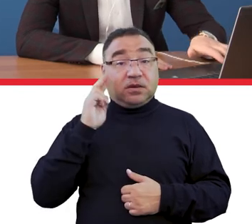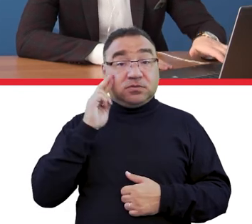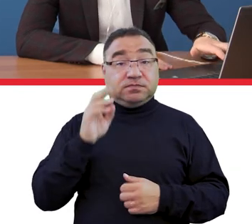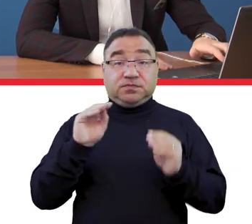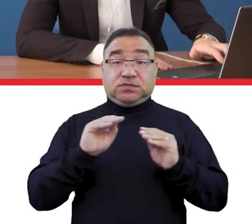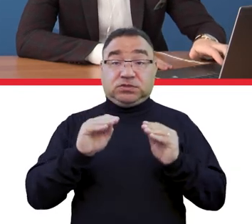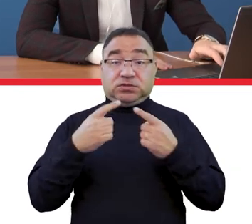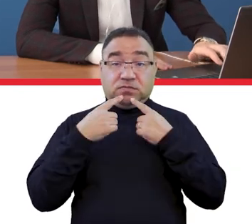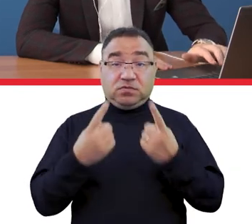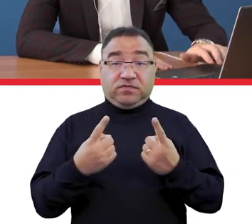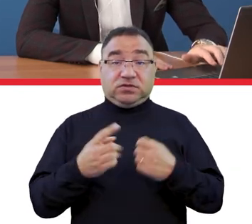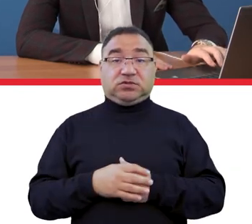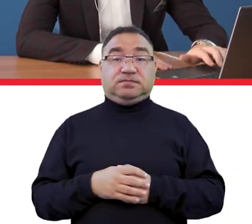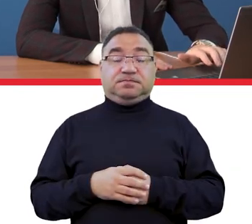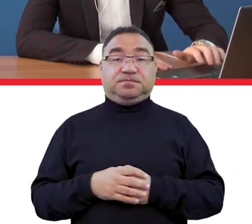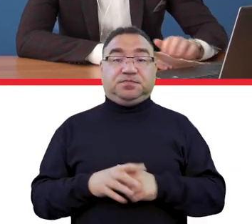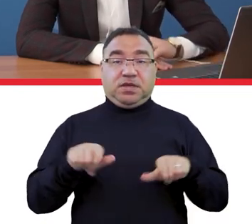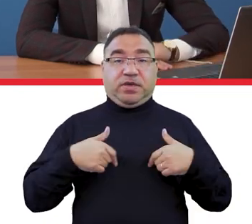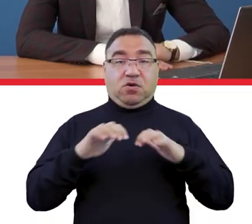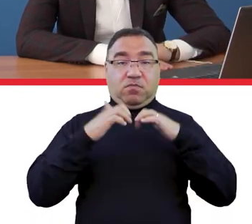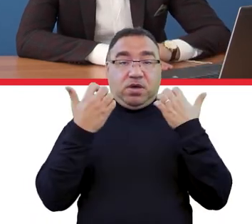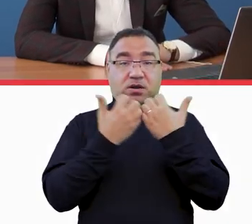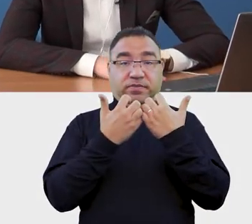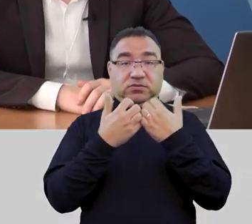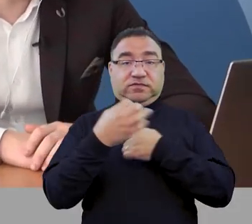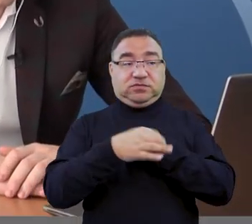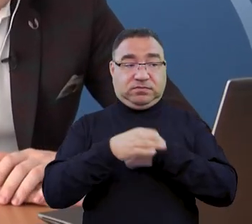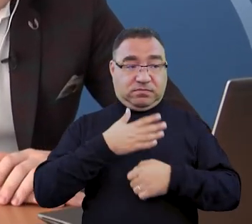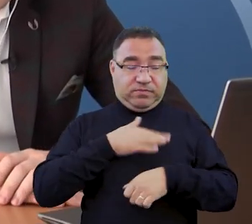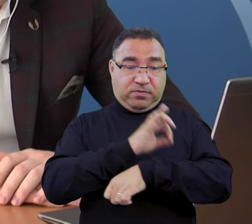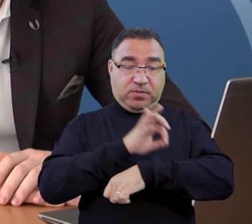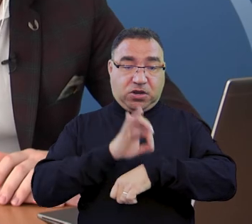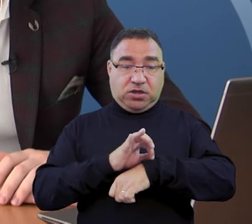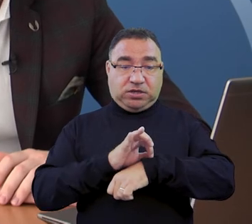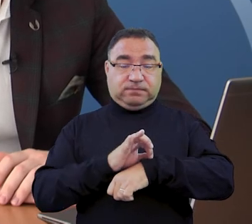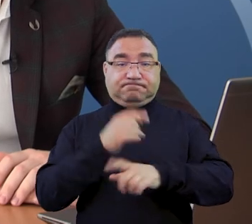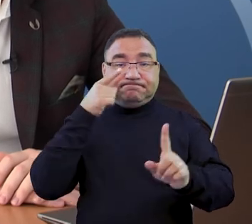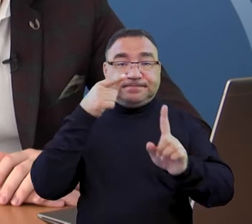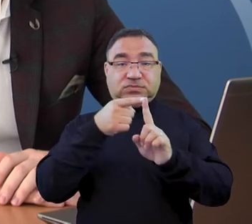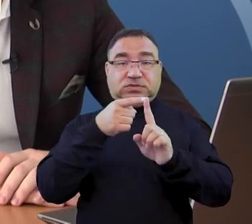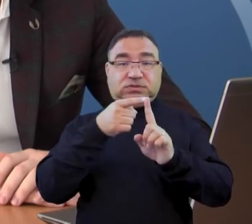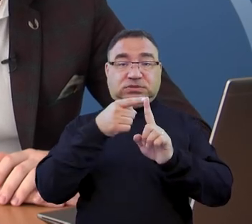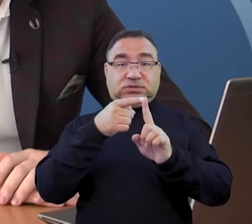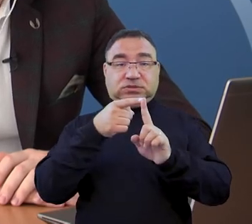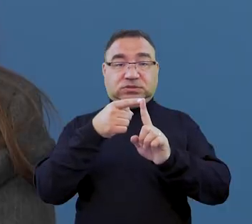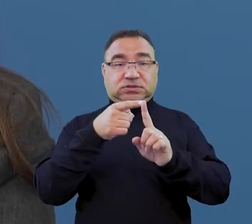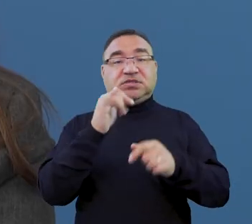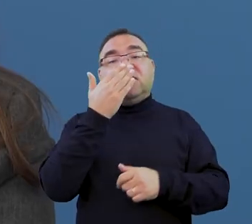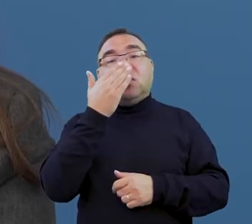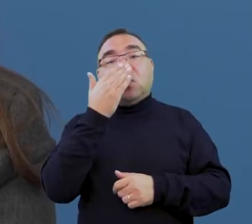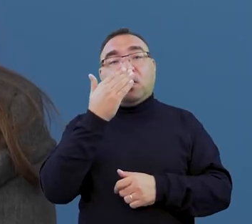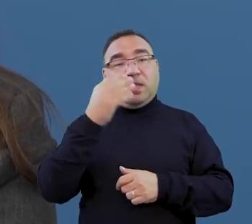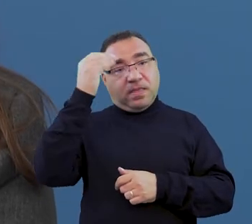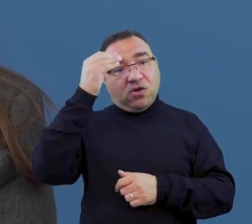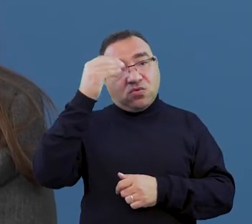skorzystając z okazji od razu dodam, że my też jako Parlament Studentów RP realizujemy teraz projekt, który właśnie ma na celu zdefiniowanie tego kształcenia